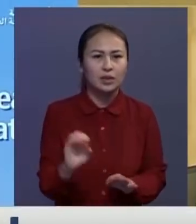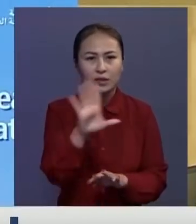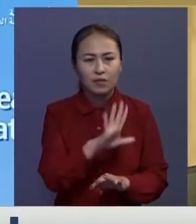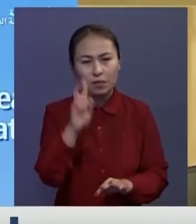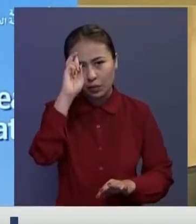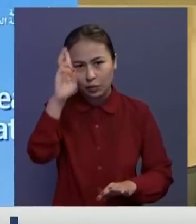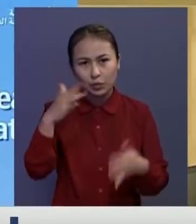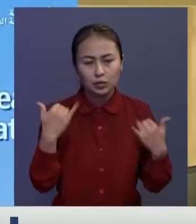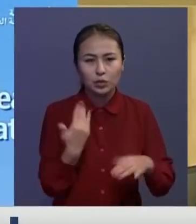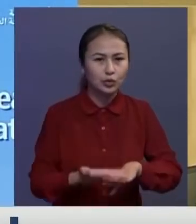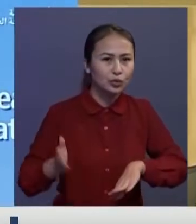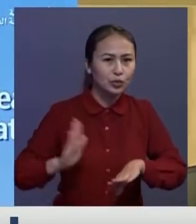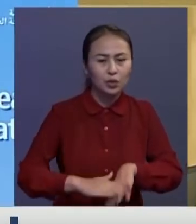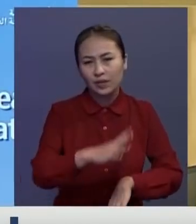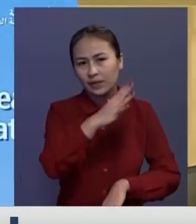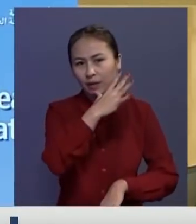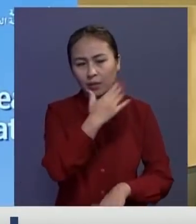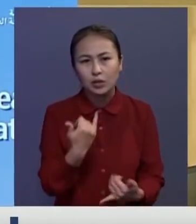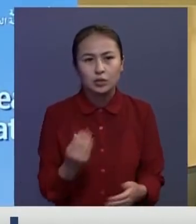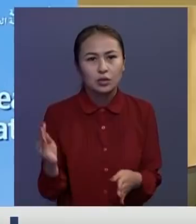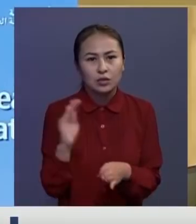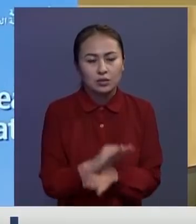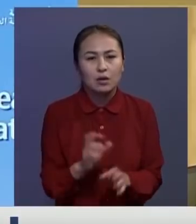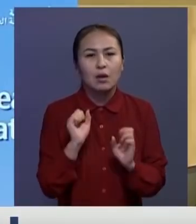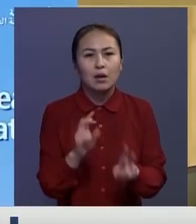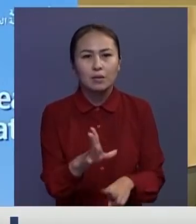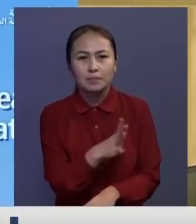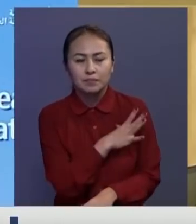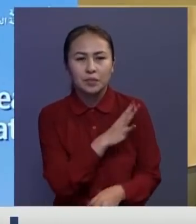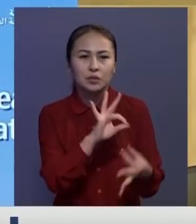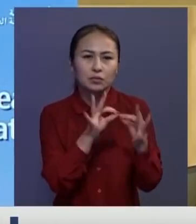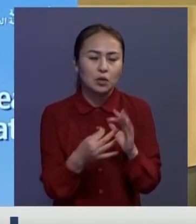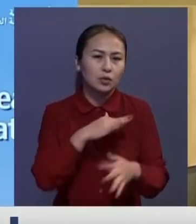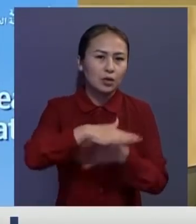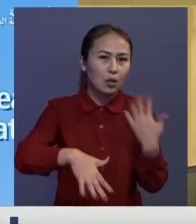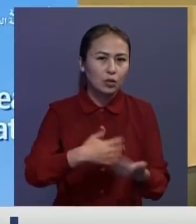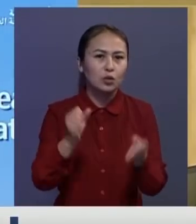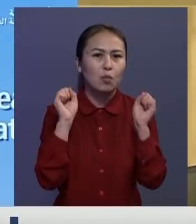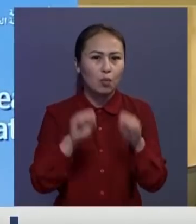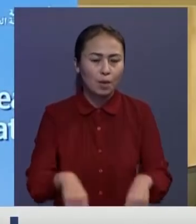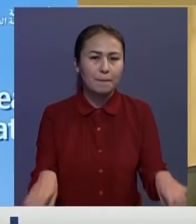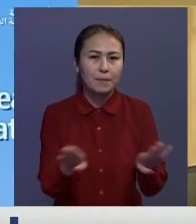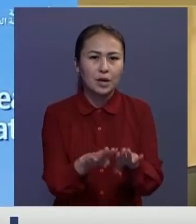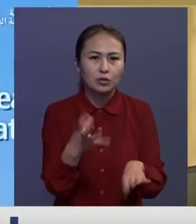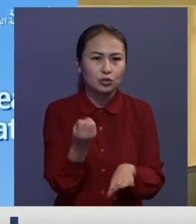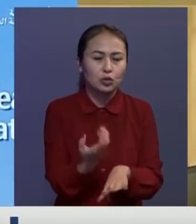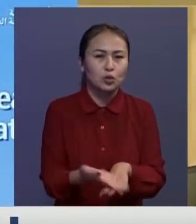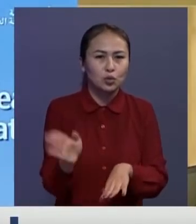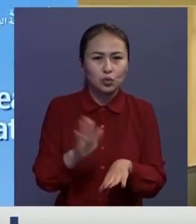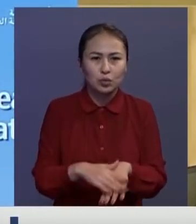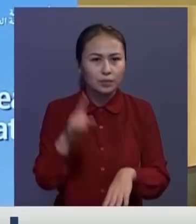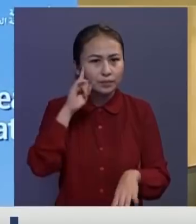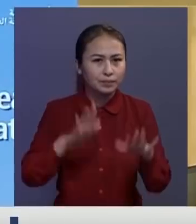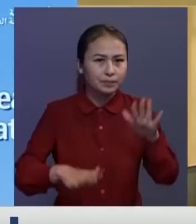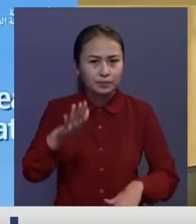үкіметтері қазір қиын жағдайға душар болды. Бұған қалай жеткені туралы дауыласуға болады, бірақ жағдай ауыр екені күмен